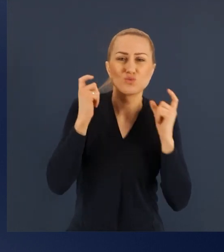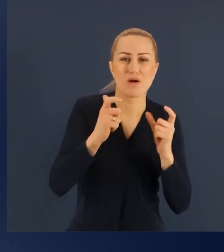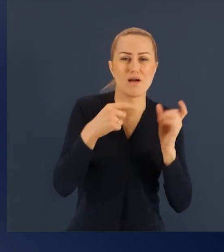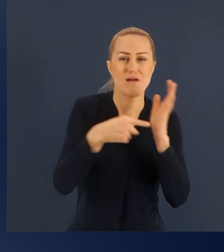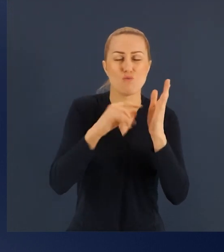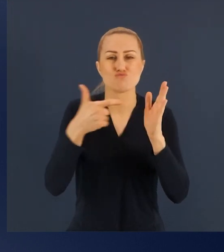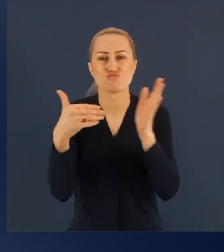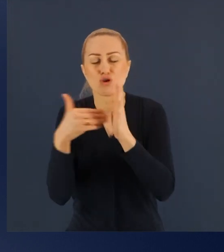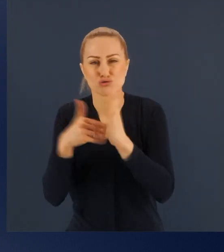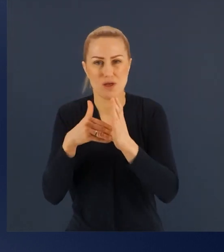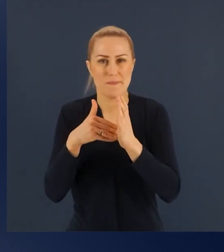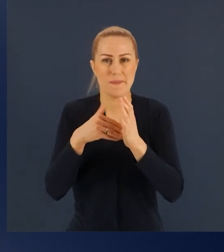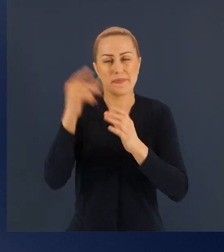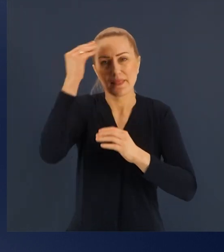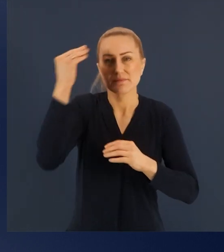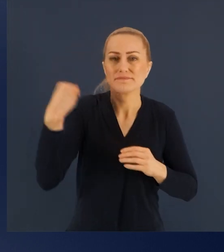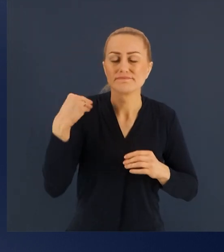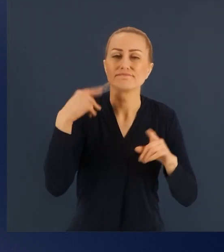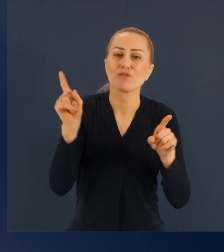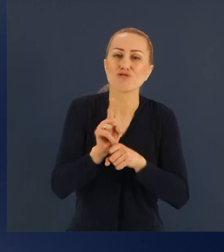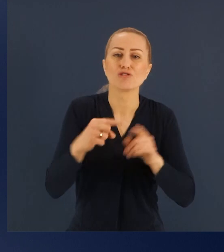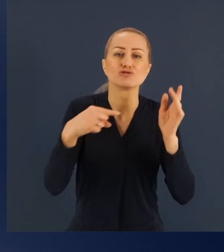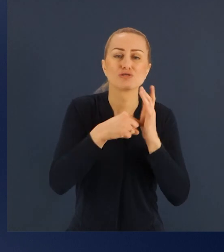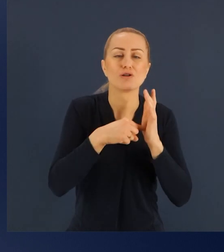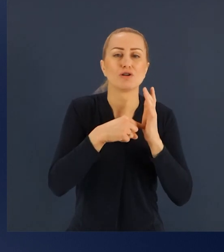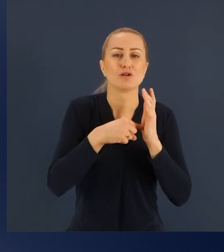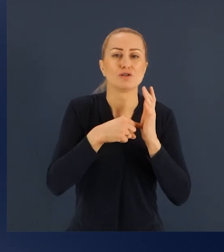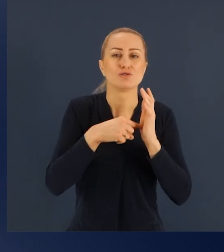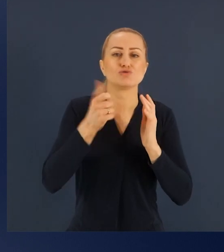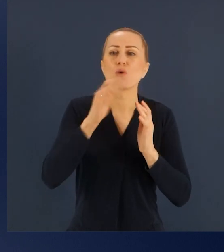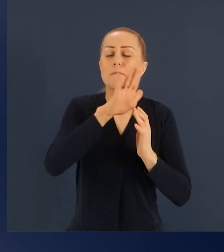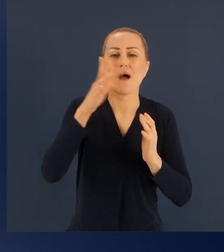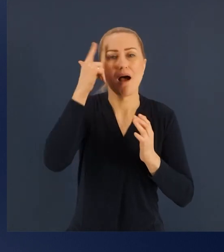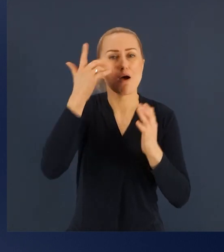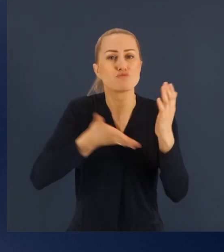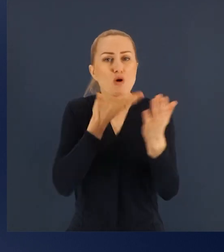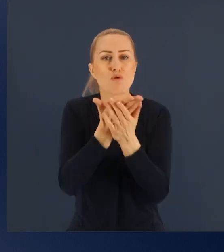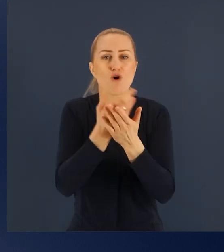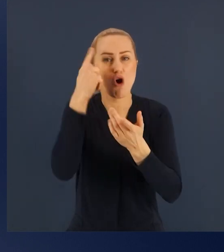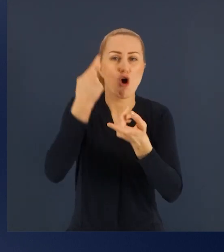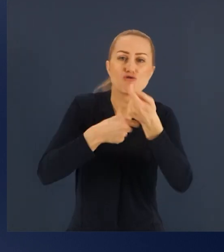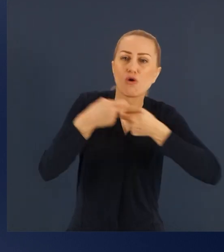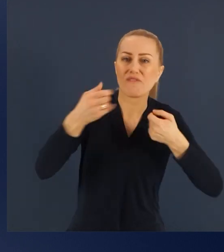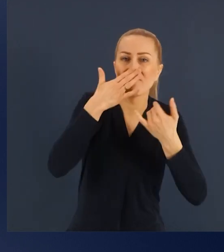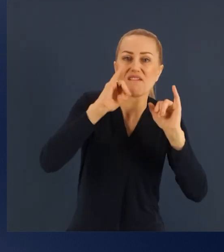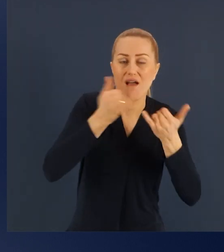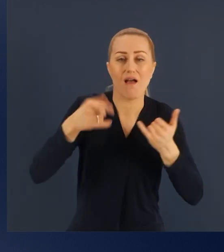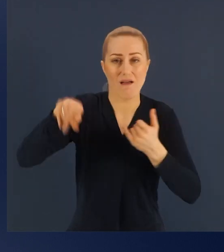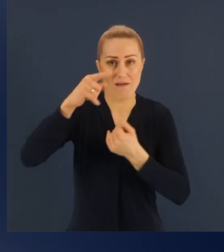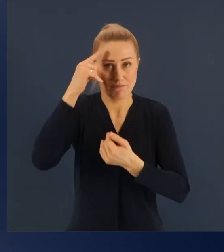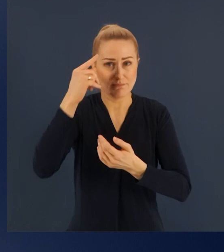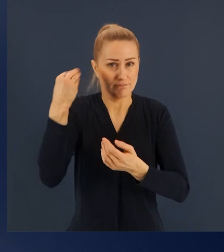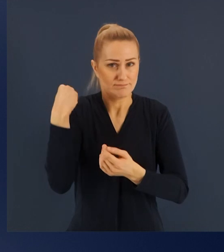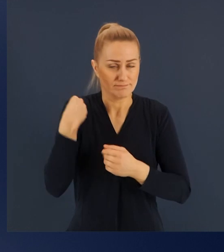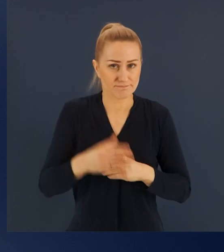proponowane rozwiązania. I tak też dzieje się dzisiaj, że spotykamy się, ponieważ otrzymałem